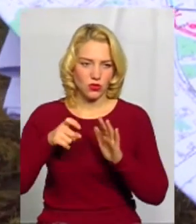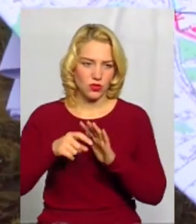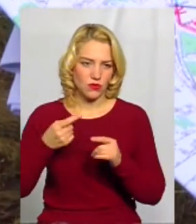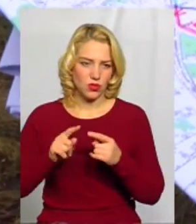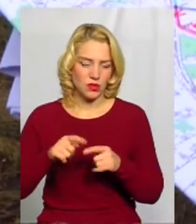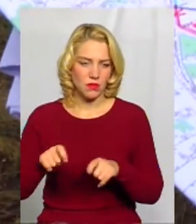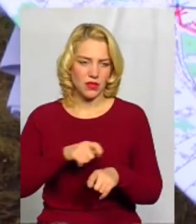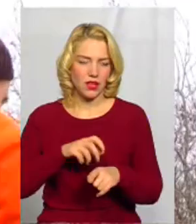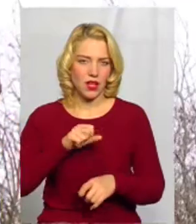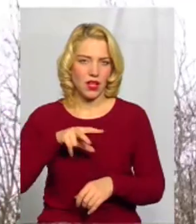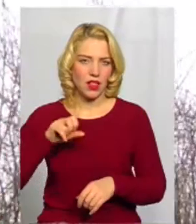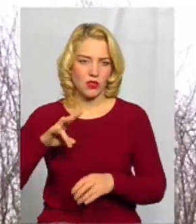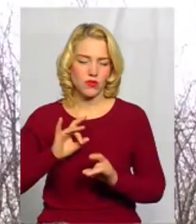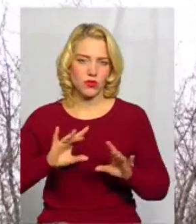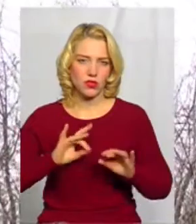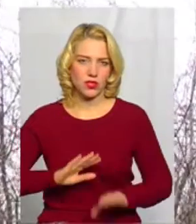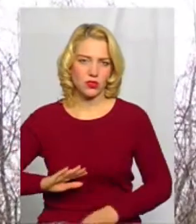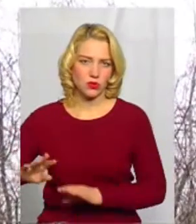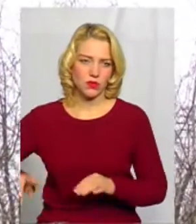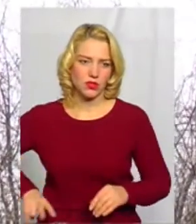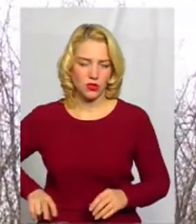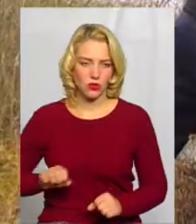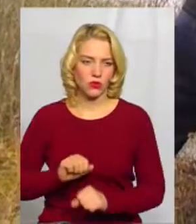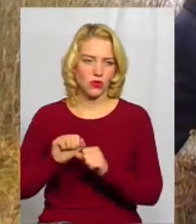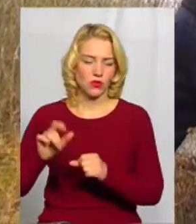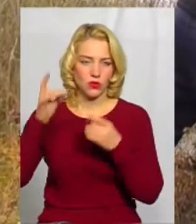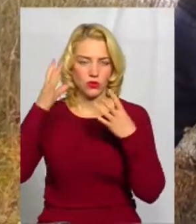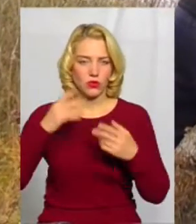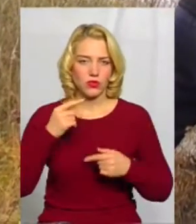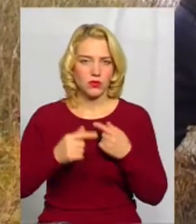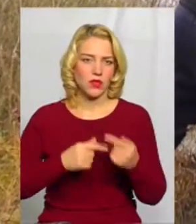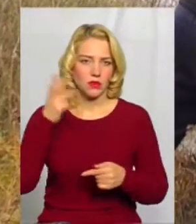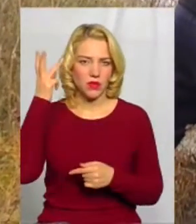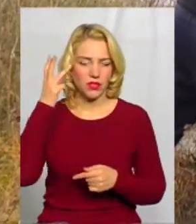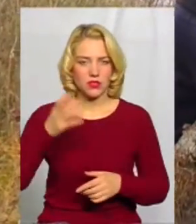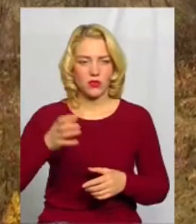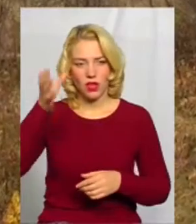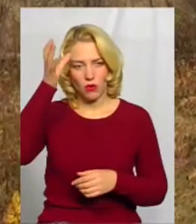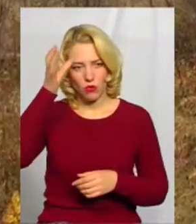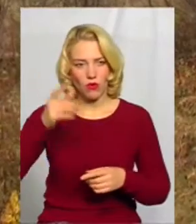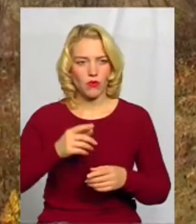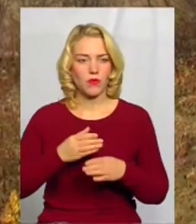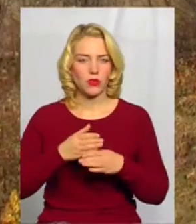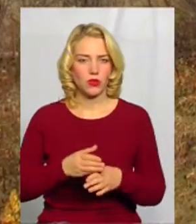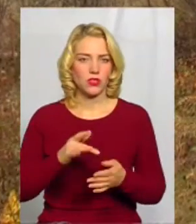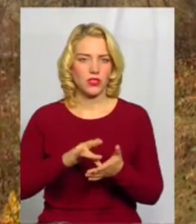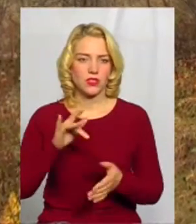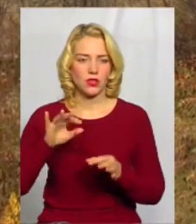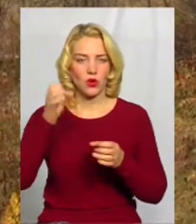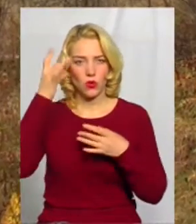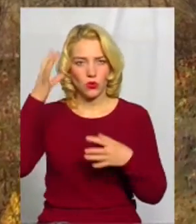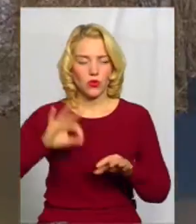Орановського, розповідає заступник директора з питання охорони культурної спадщини Хмельницького обласного науково-методичного центру культури і Минстецтв Сергій